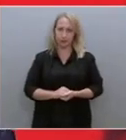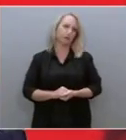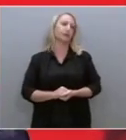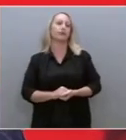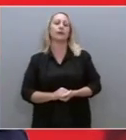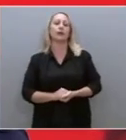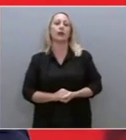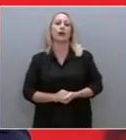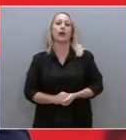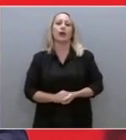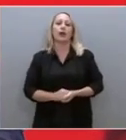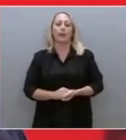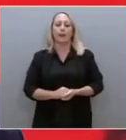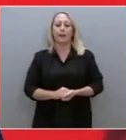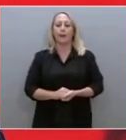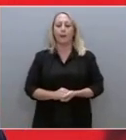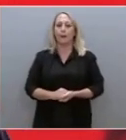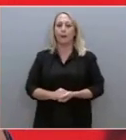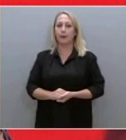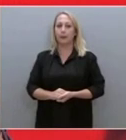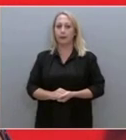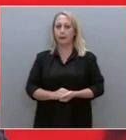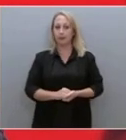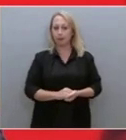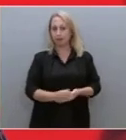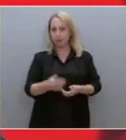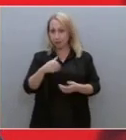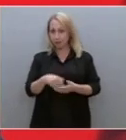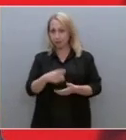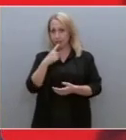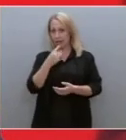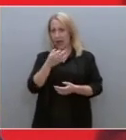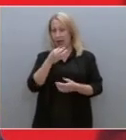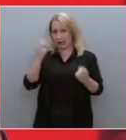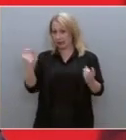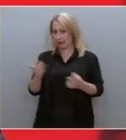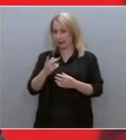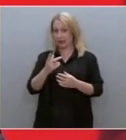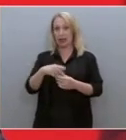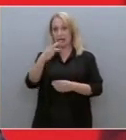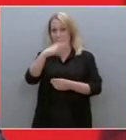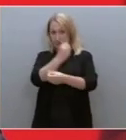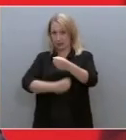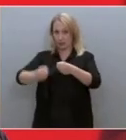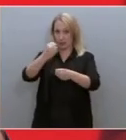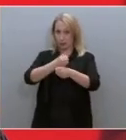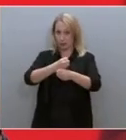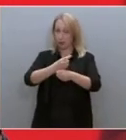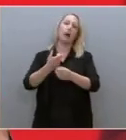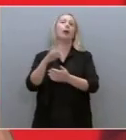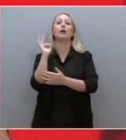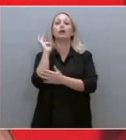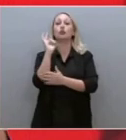Έλεγα λοιπόν ότι θα φροντίσουμε με κάθε τρόπο στη αλήθεια να λάμψει. Και να